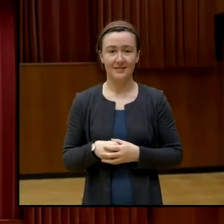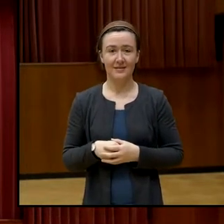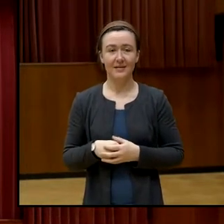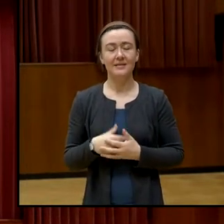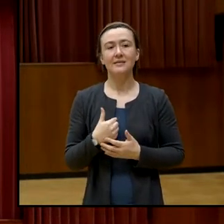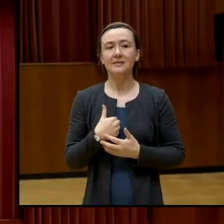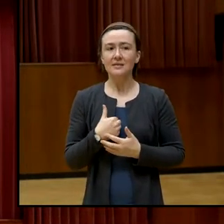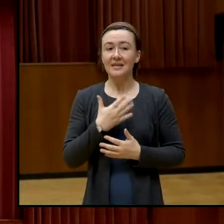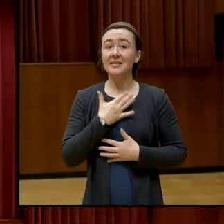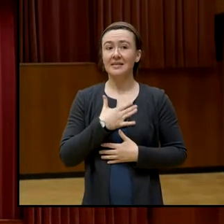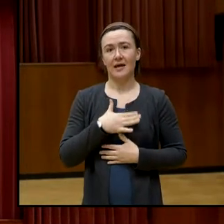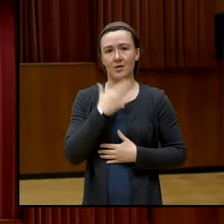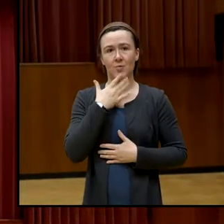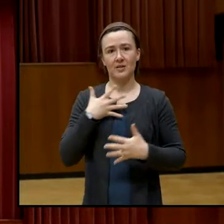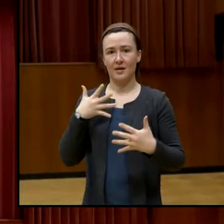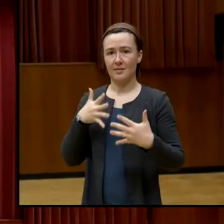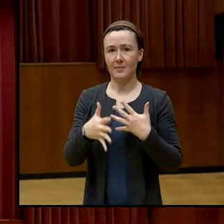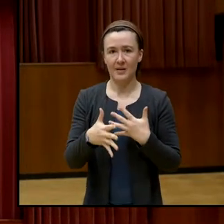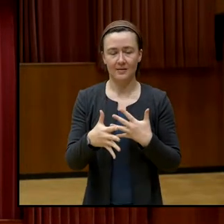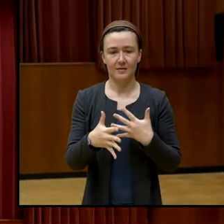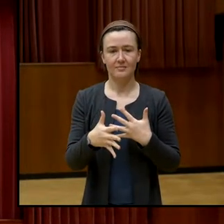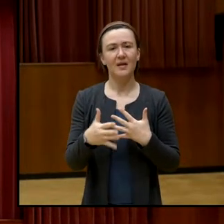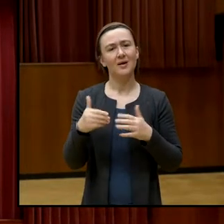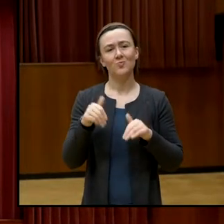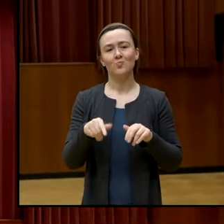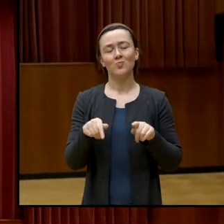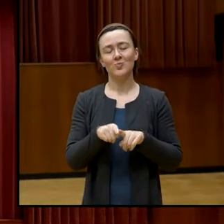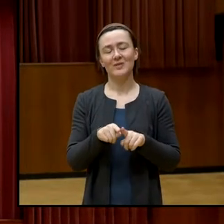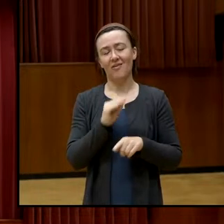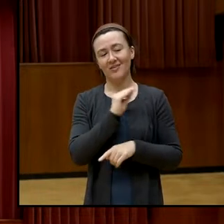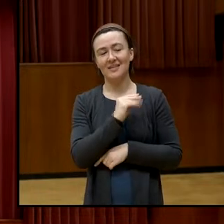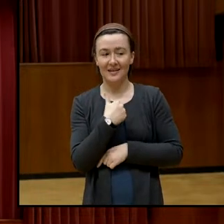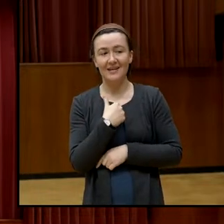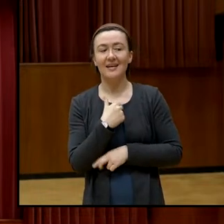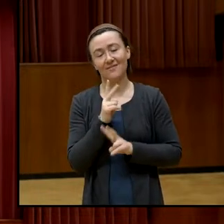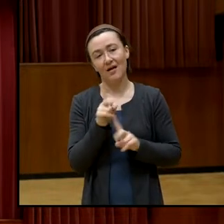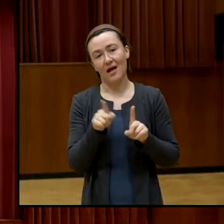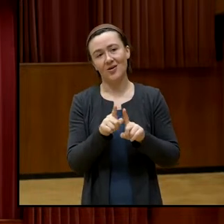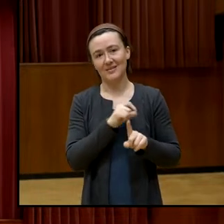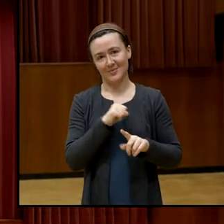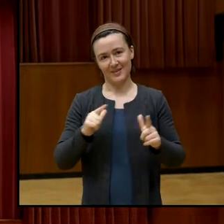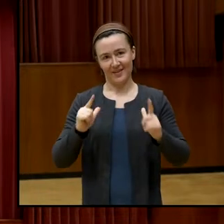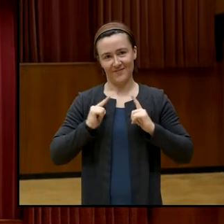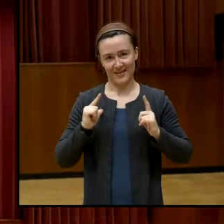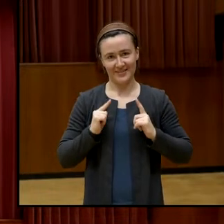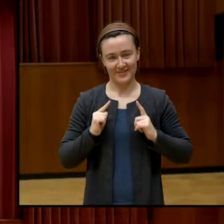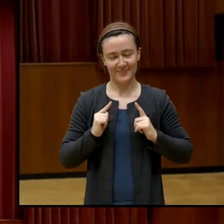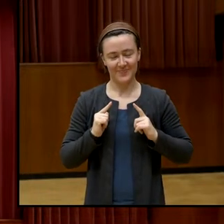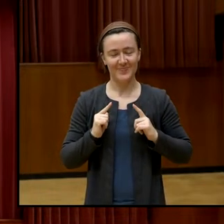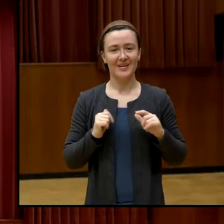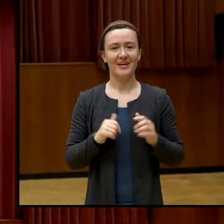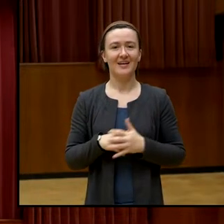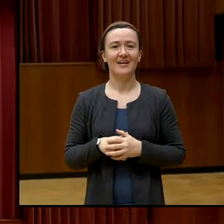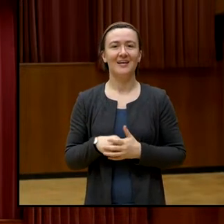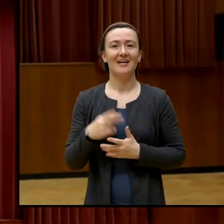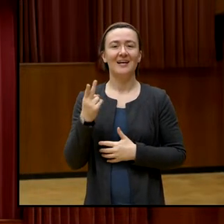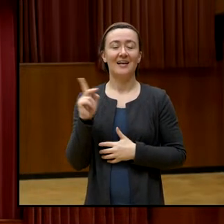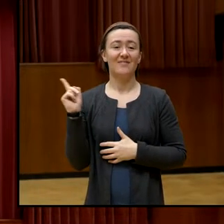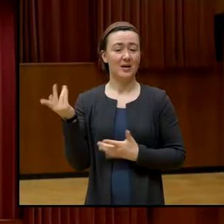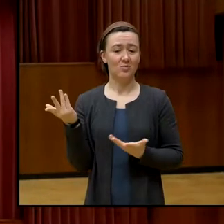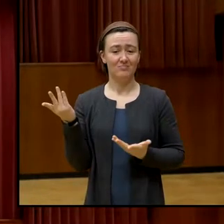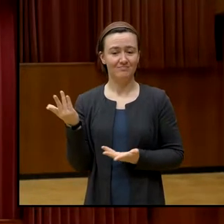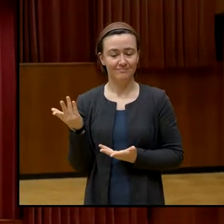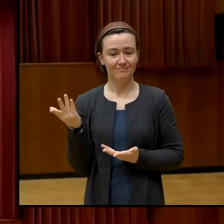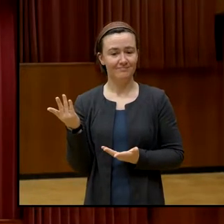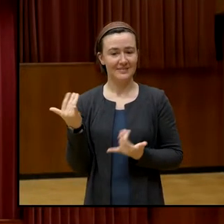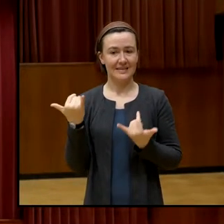Ich möchte es gerne interpretieren. Ich muss dir auch sagen, ich habe auch damit gerechnet, weil diese Erosion